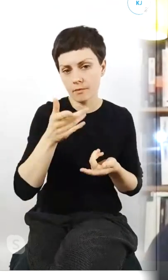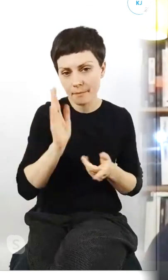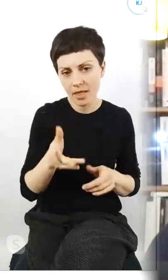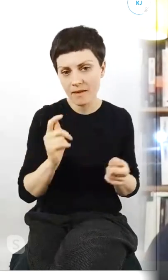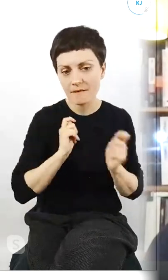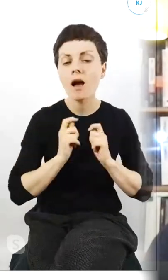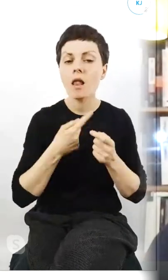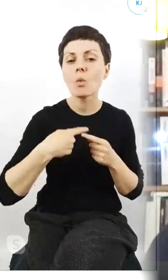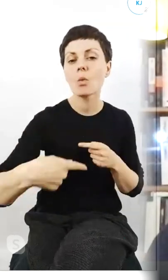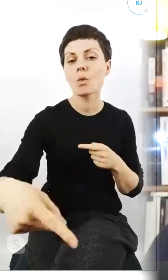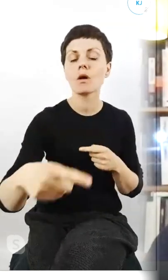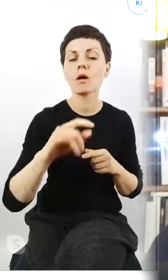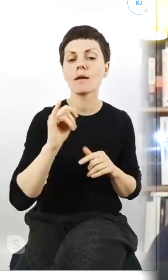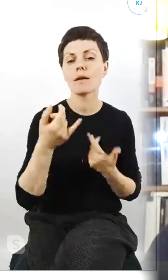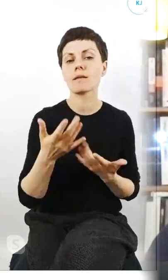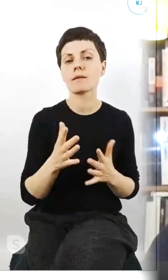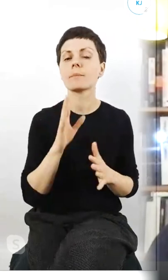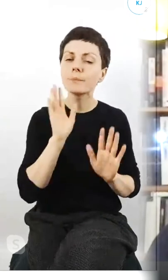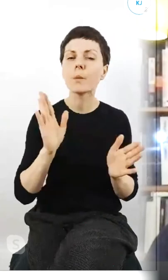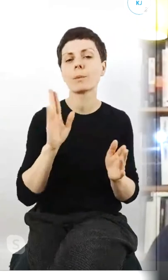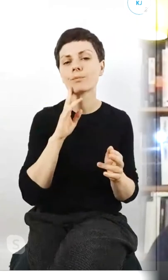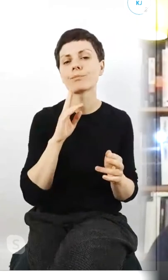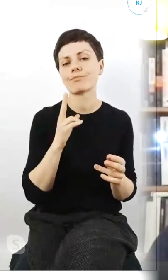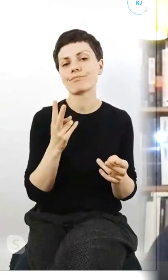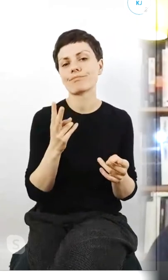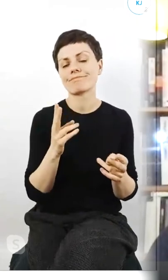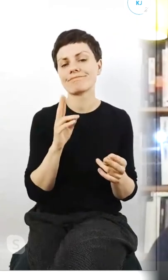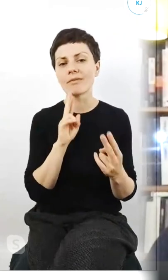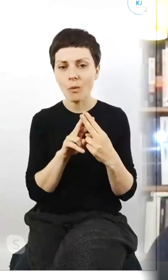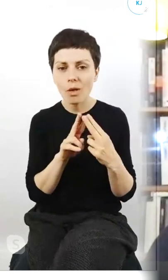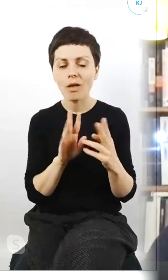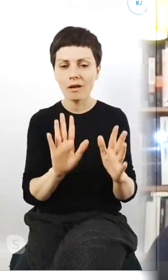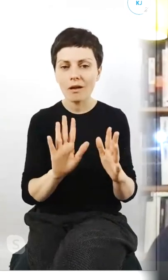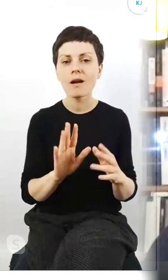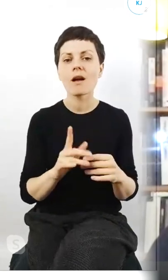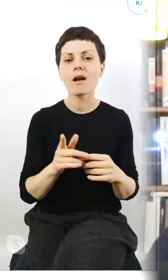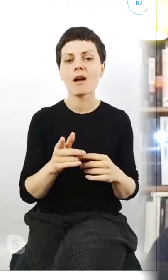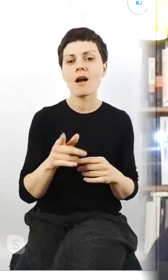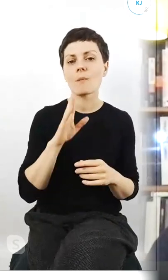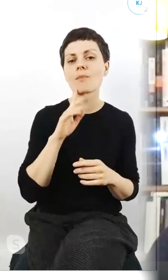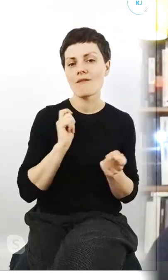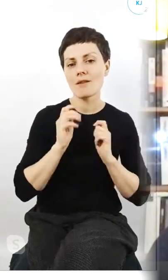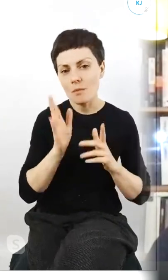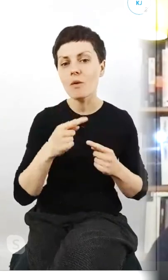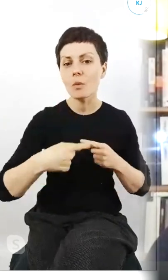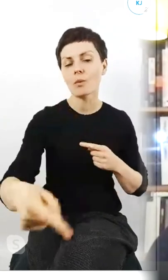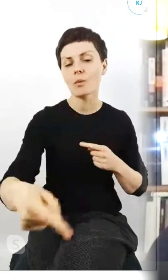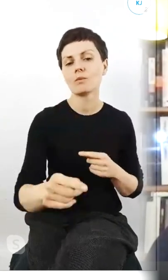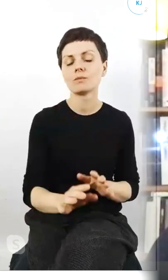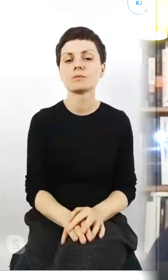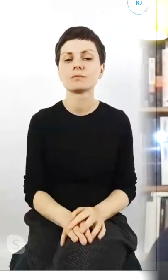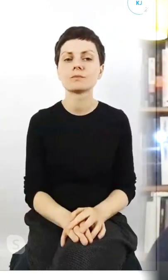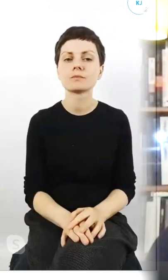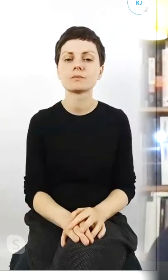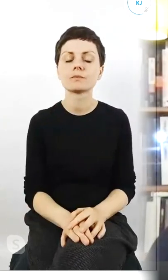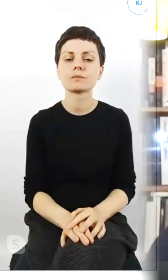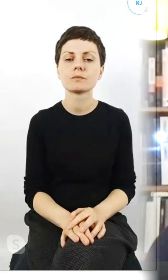no ale umownie użyjmy tego tej linii działu